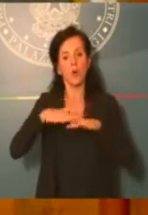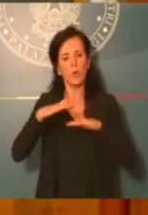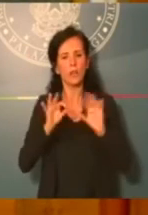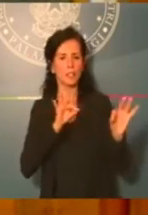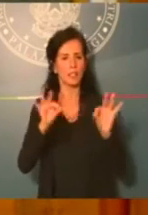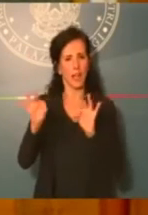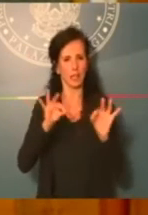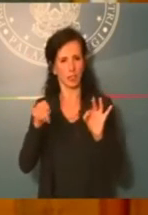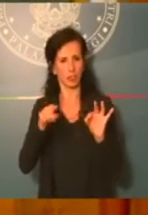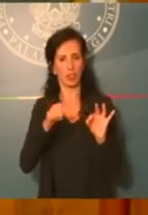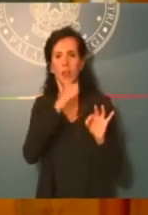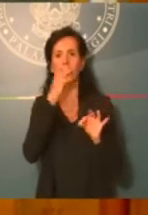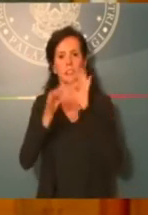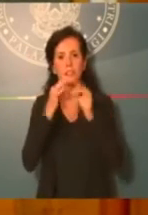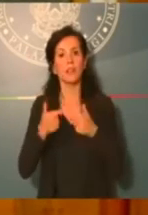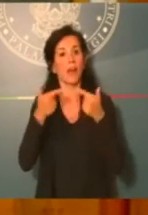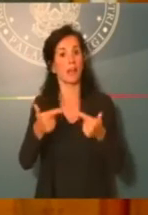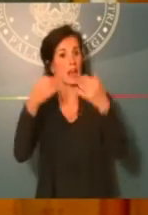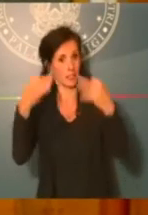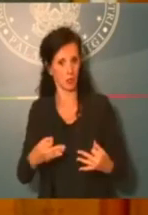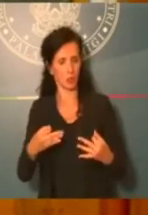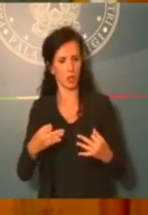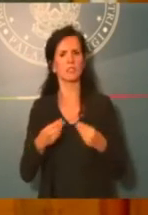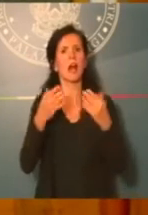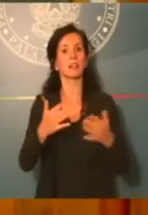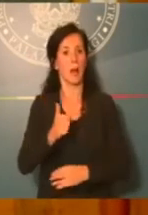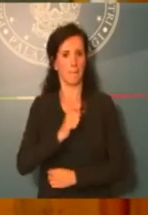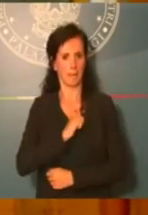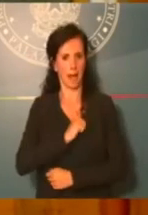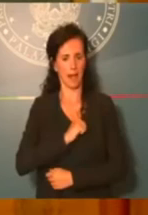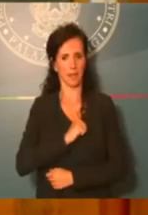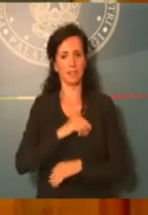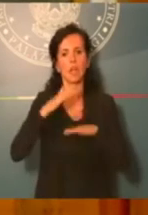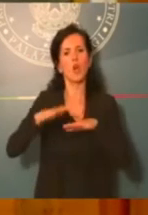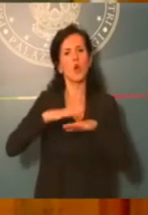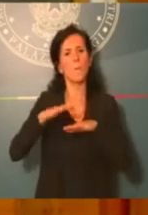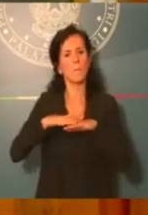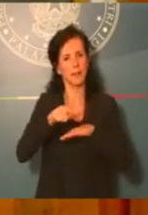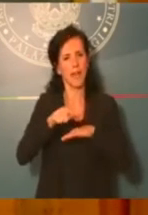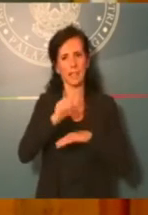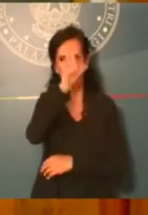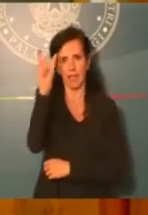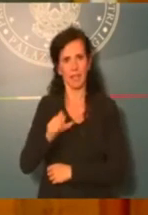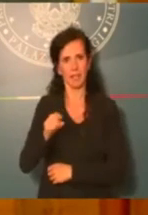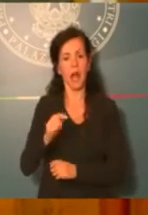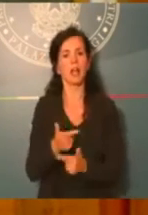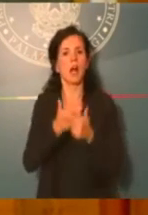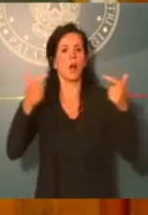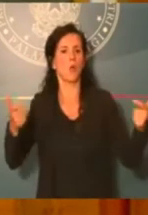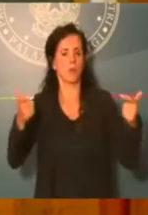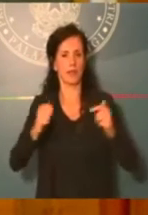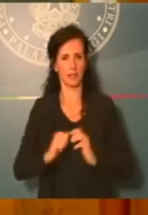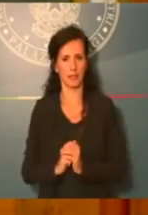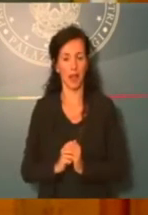preservare la sicurezza, preservare la privacy e aumentare le competenze del nostro Paese. E' un Paese non è